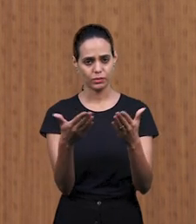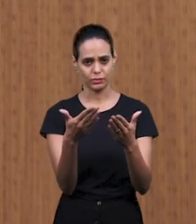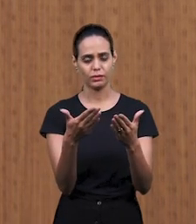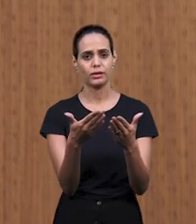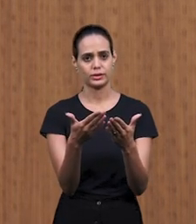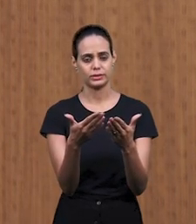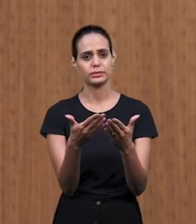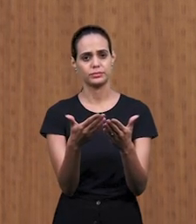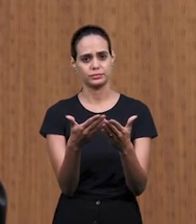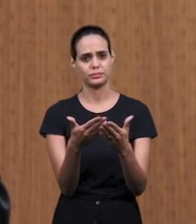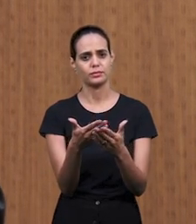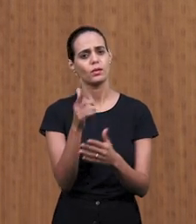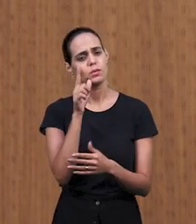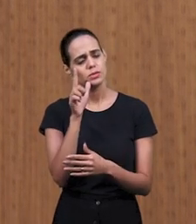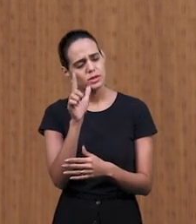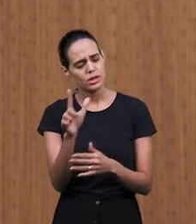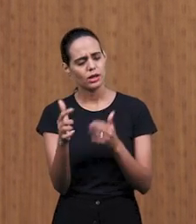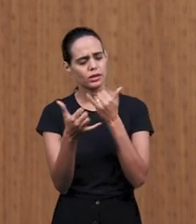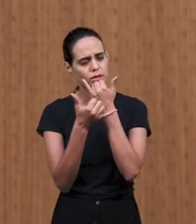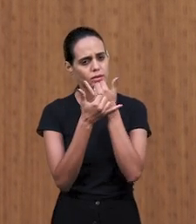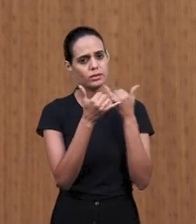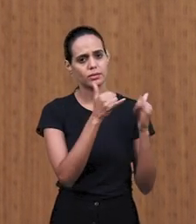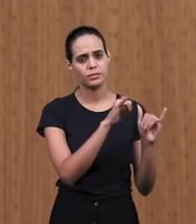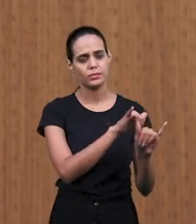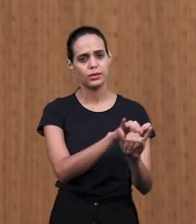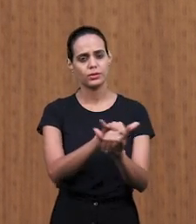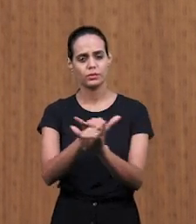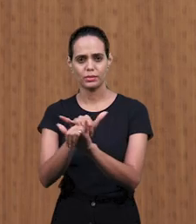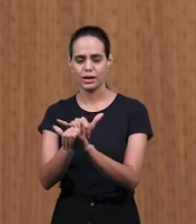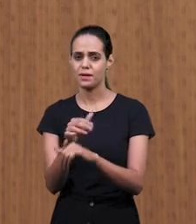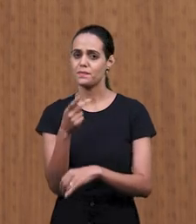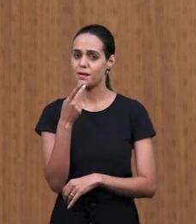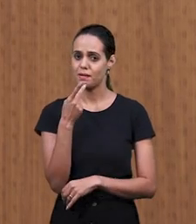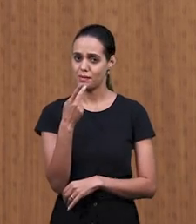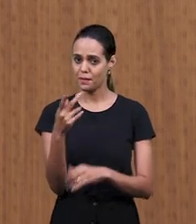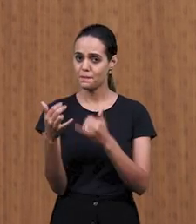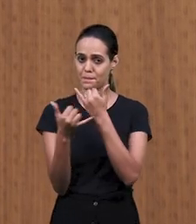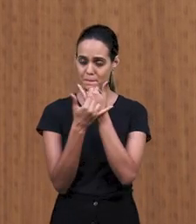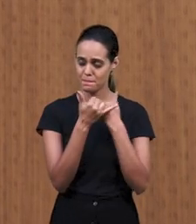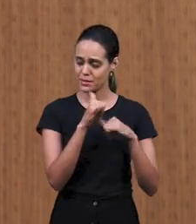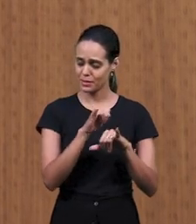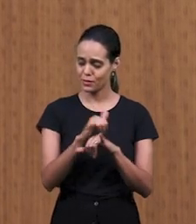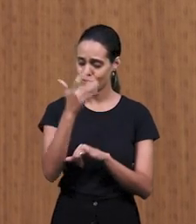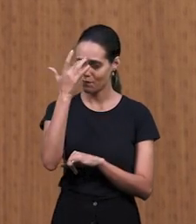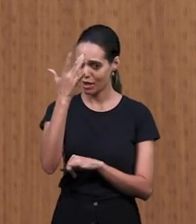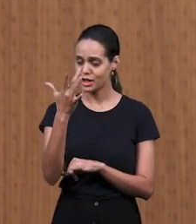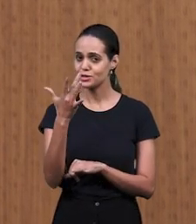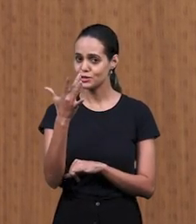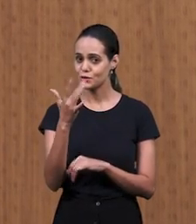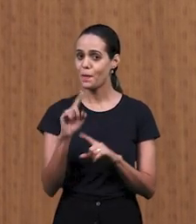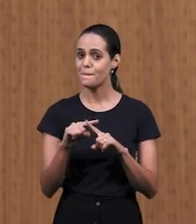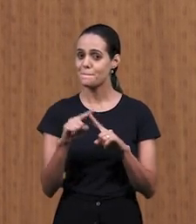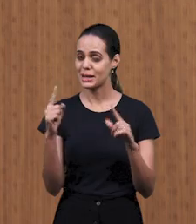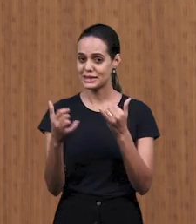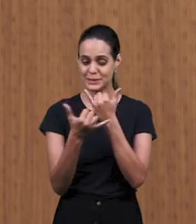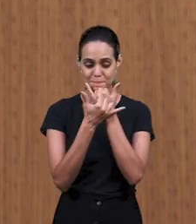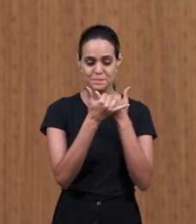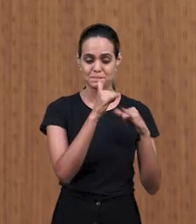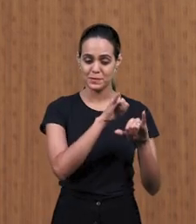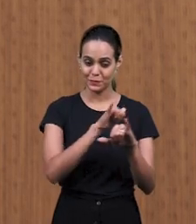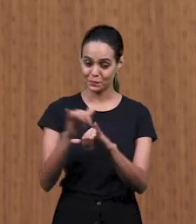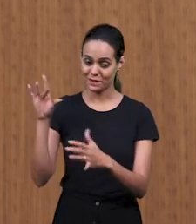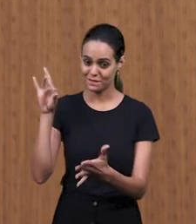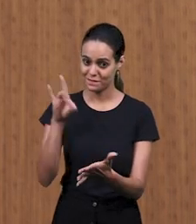могли прощать. Говорить о прощении легко. Прощать – это сложно. Поэтому даже